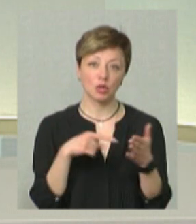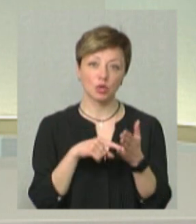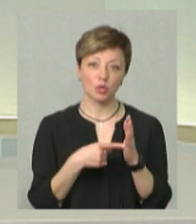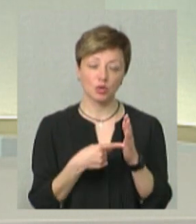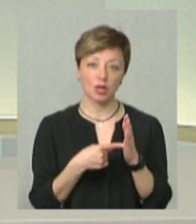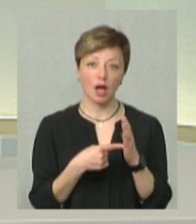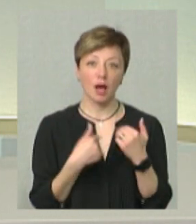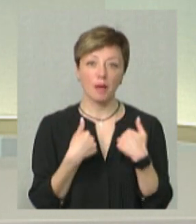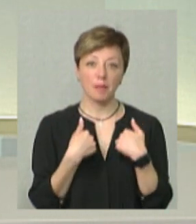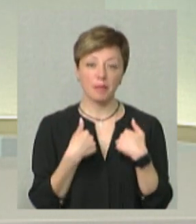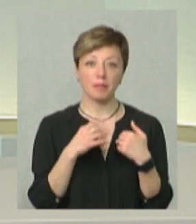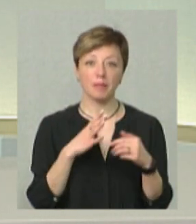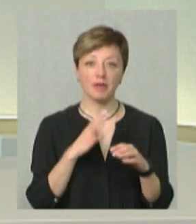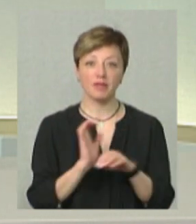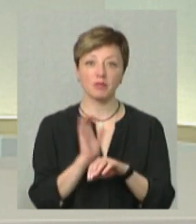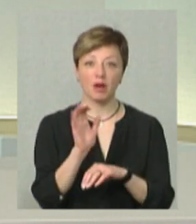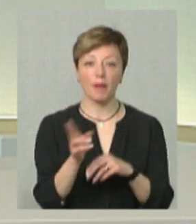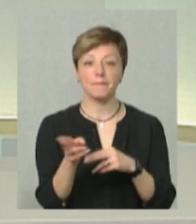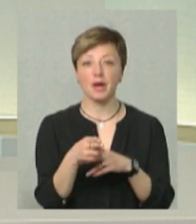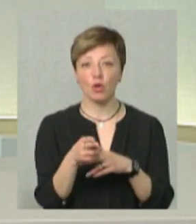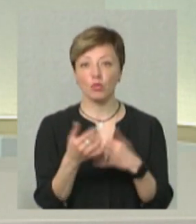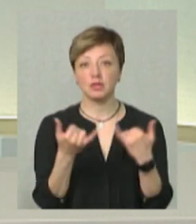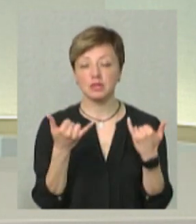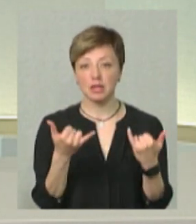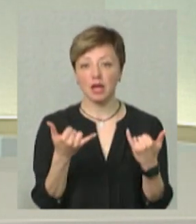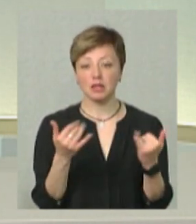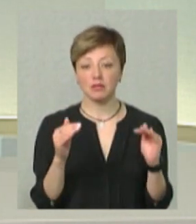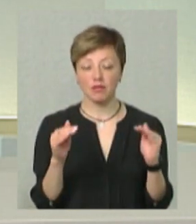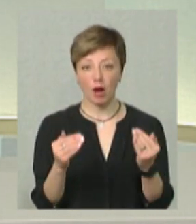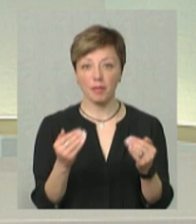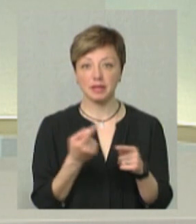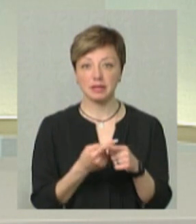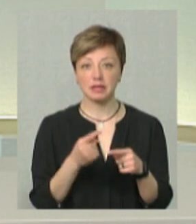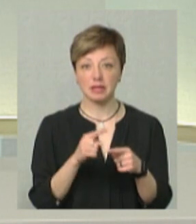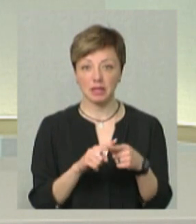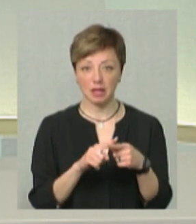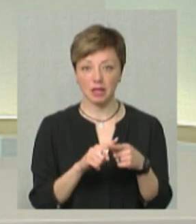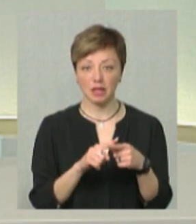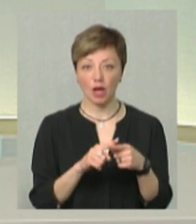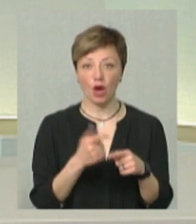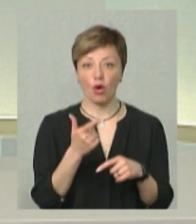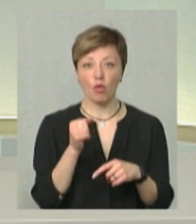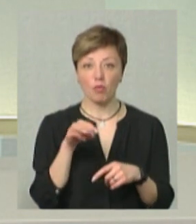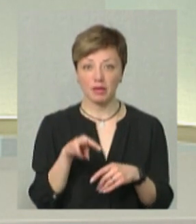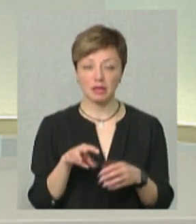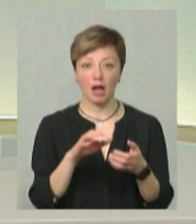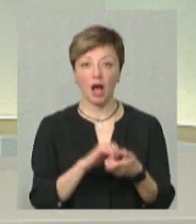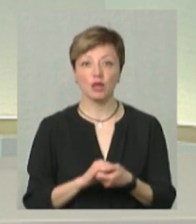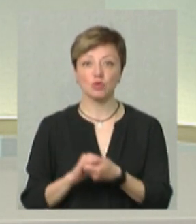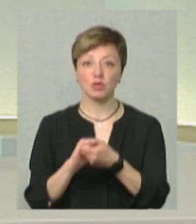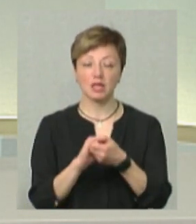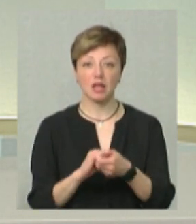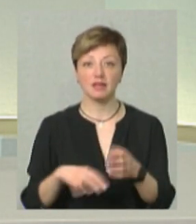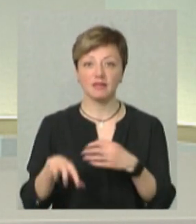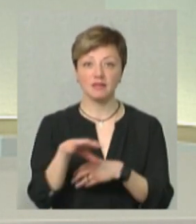відправляли і в Маріуполь, і зараз в рамках цієї гуманітарної асоціації на все буде